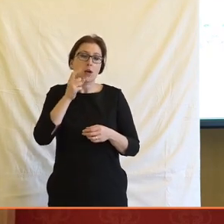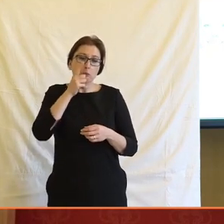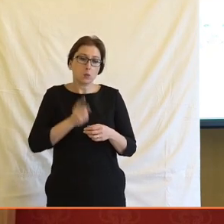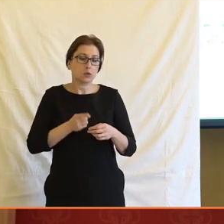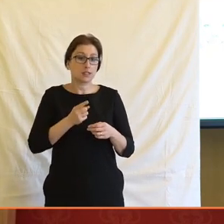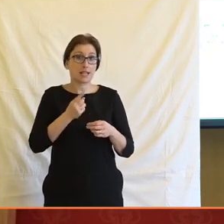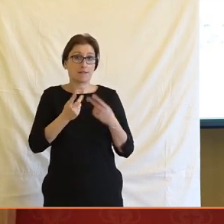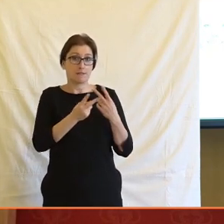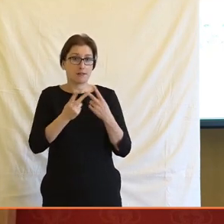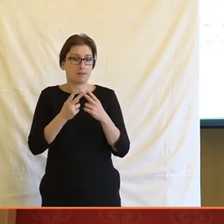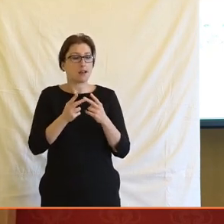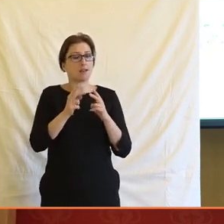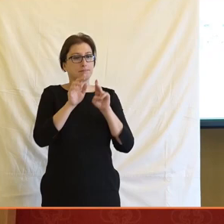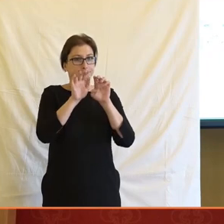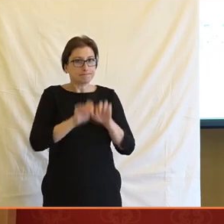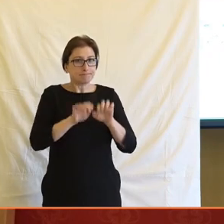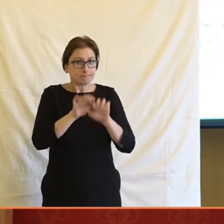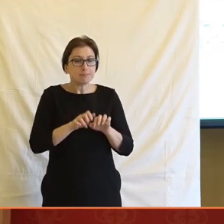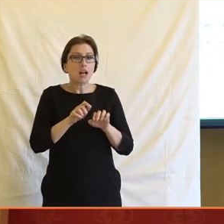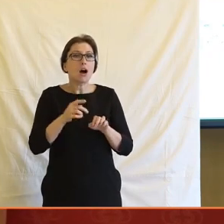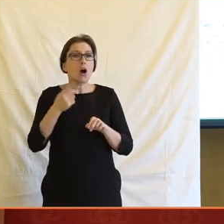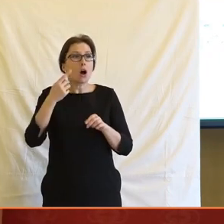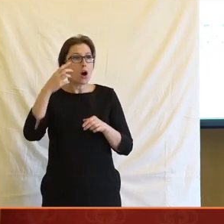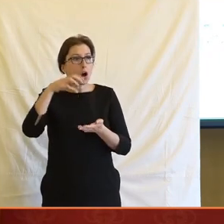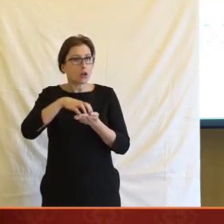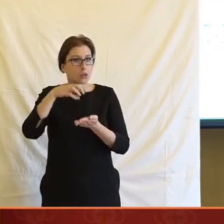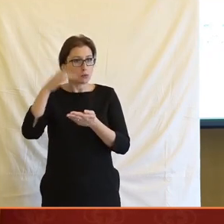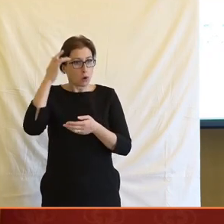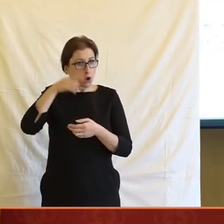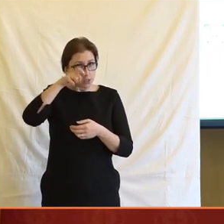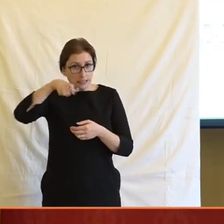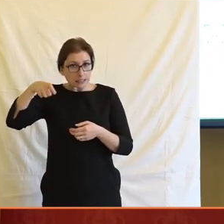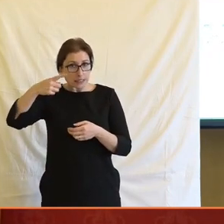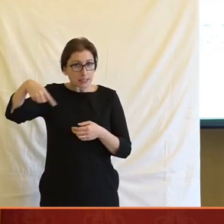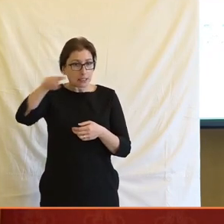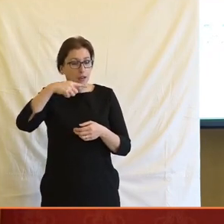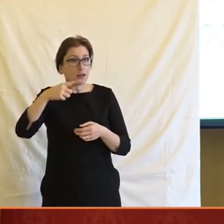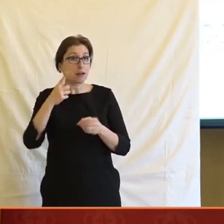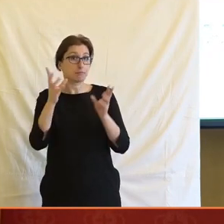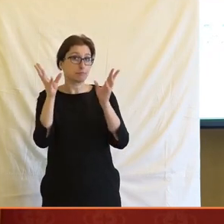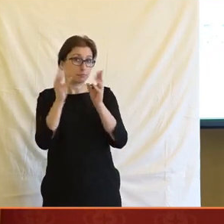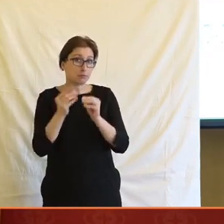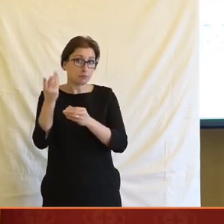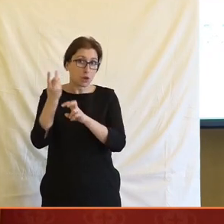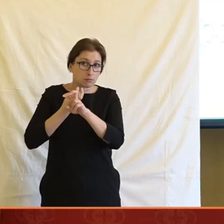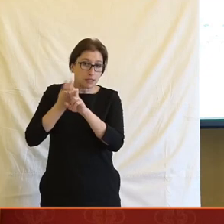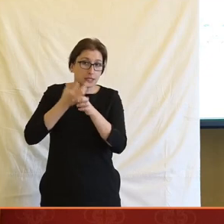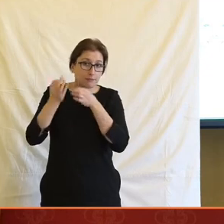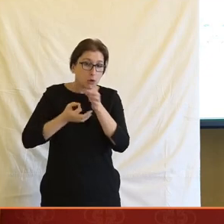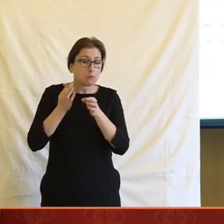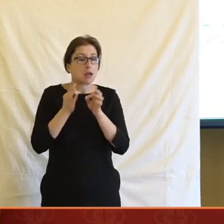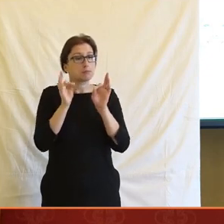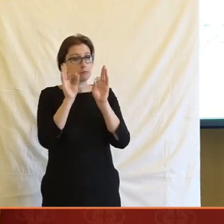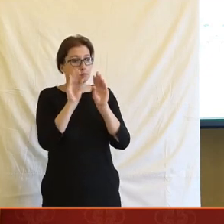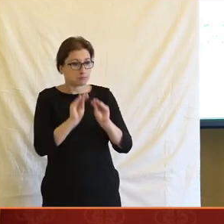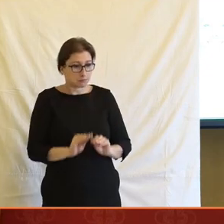oborech, o kterých člověk píše, jednak reakci lidí z oboru. To znamená, jestli popsal problém, který ty lidi pociťují, zda ho popsal dobře,